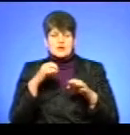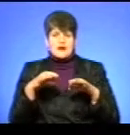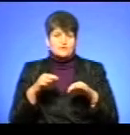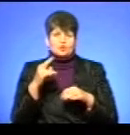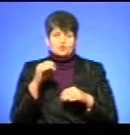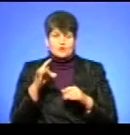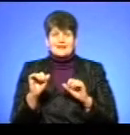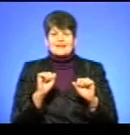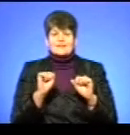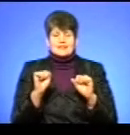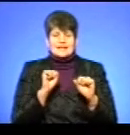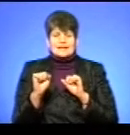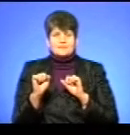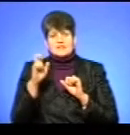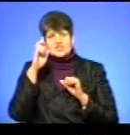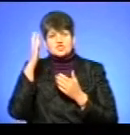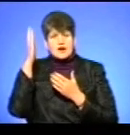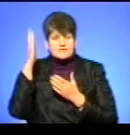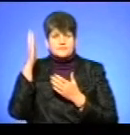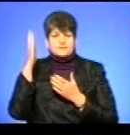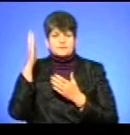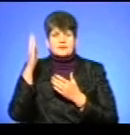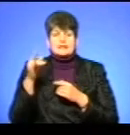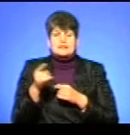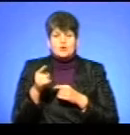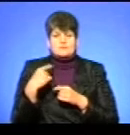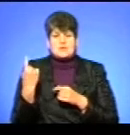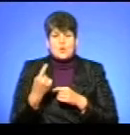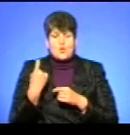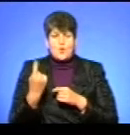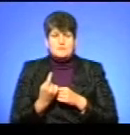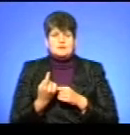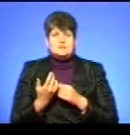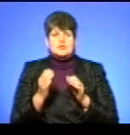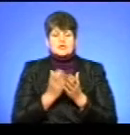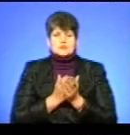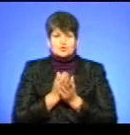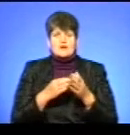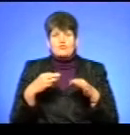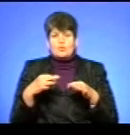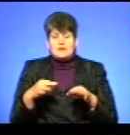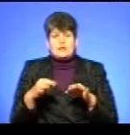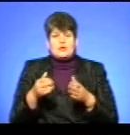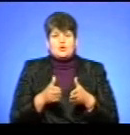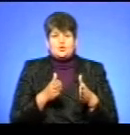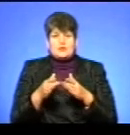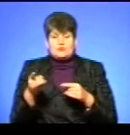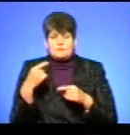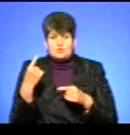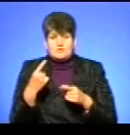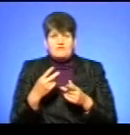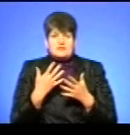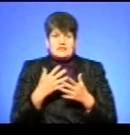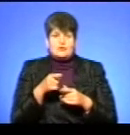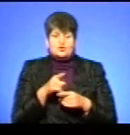керівників держав, і Тернопільська область, і, зокрема, служба автомобільний в Тернопільській області, визнана